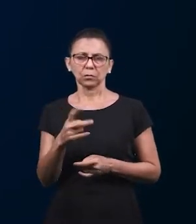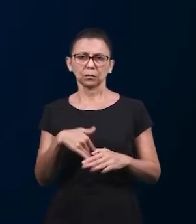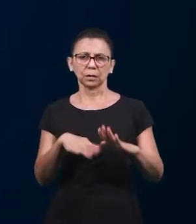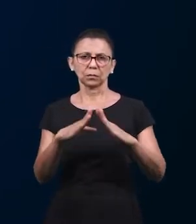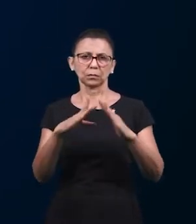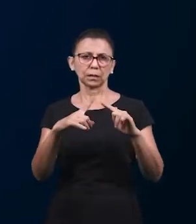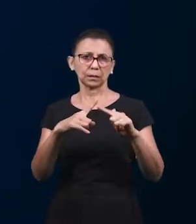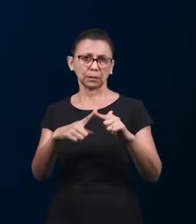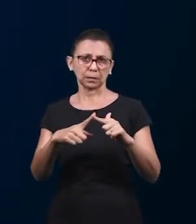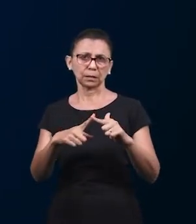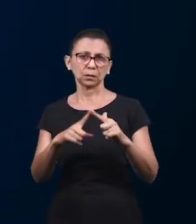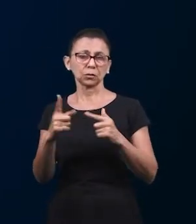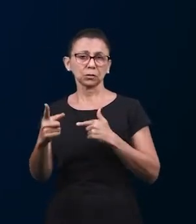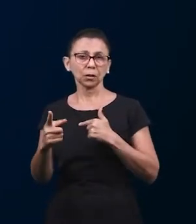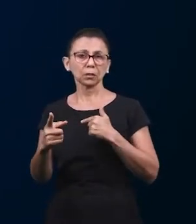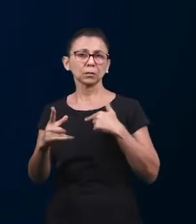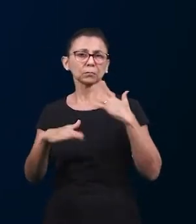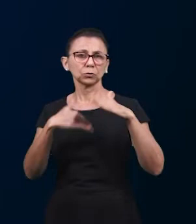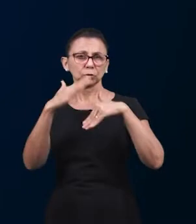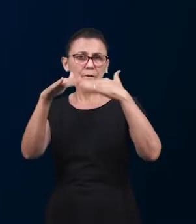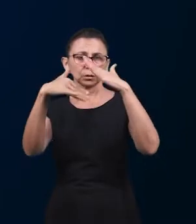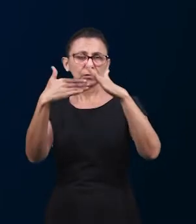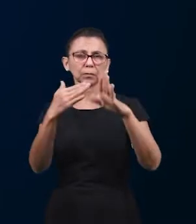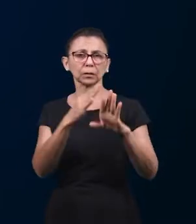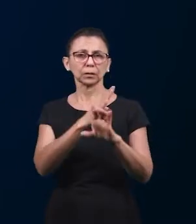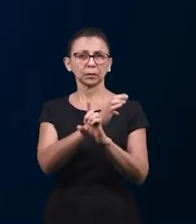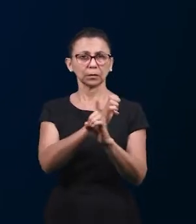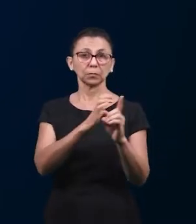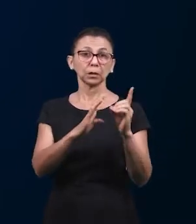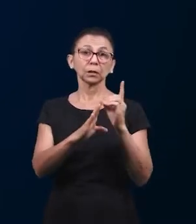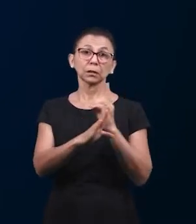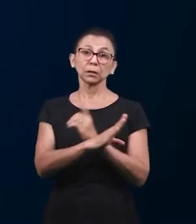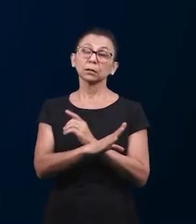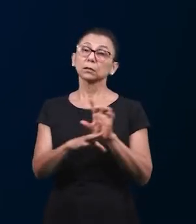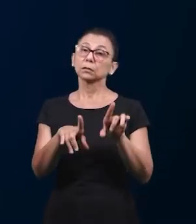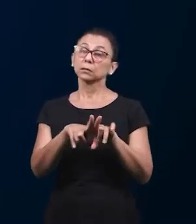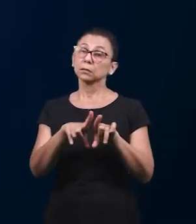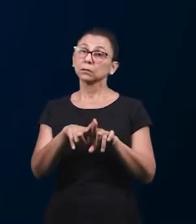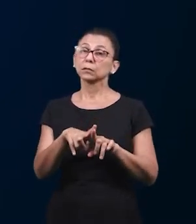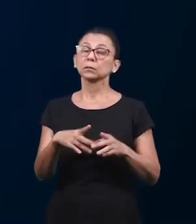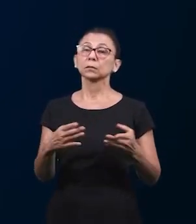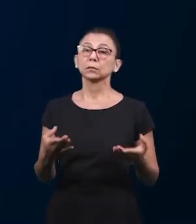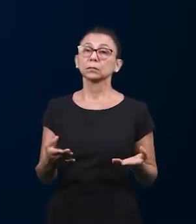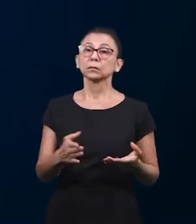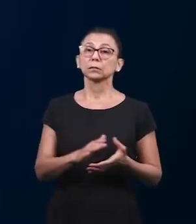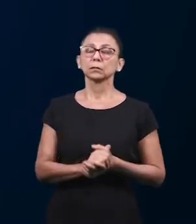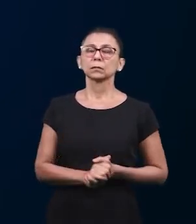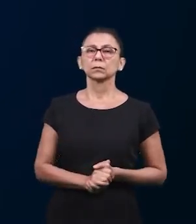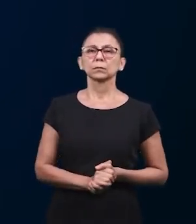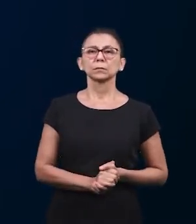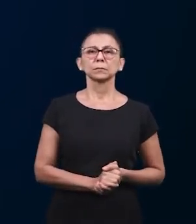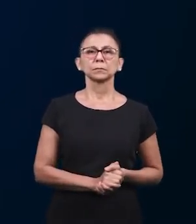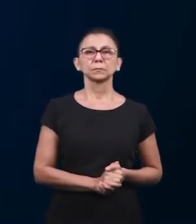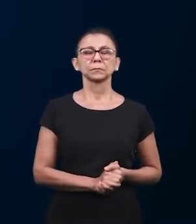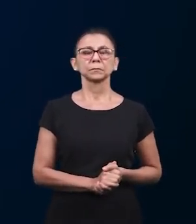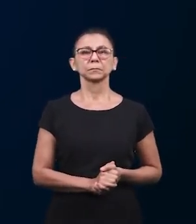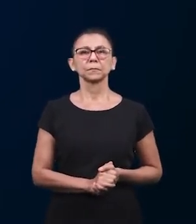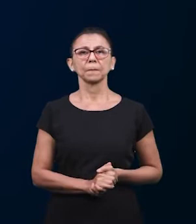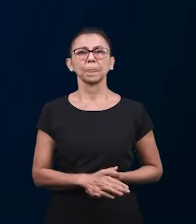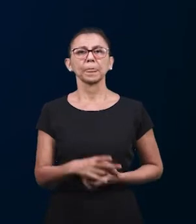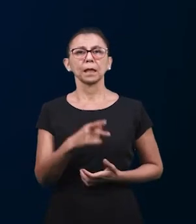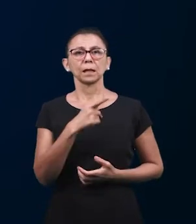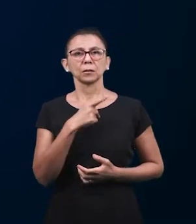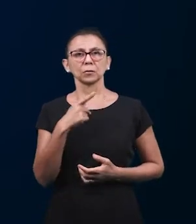через Zoom мы отвечаем на вопросы. Все вместе после того, как пастора